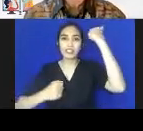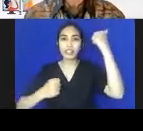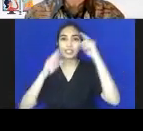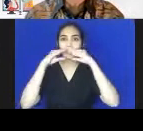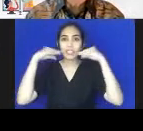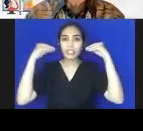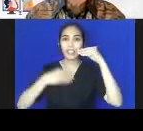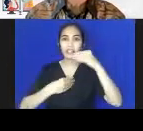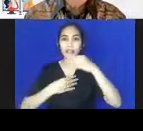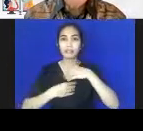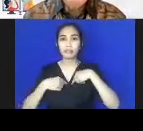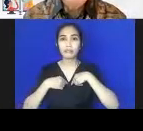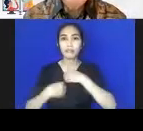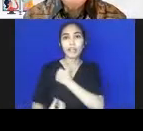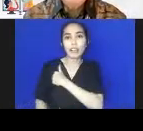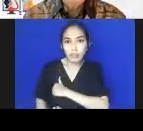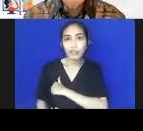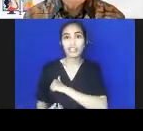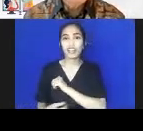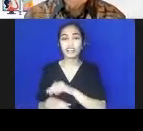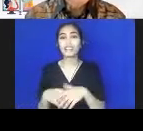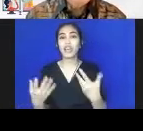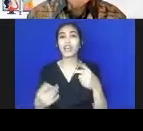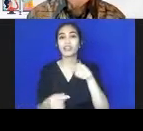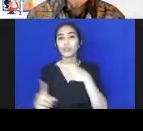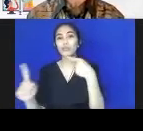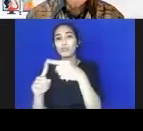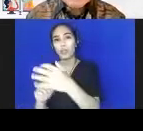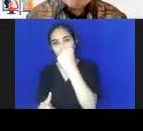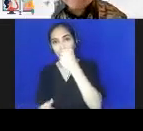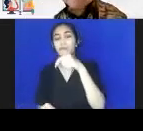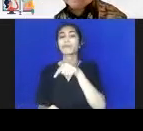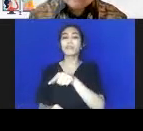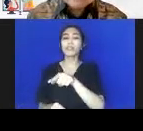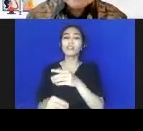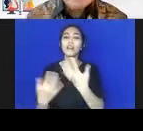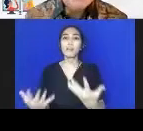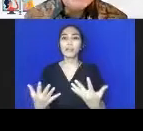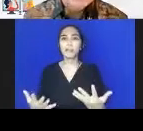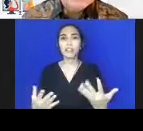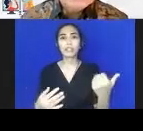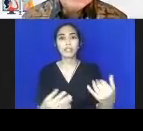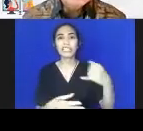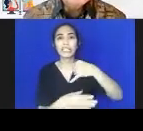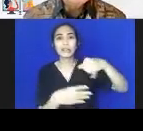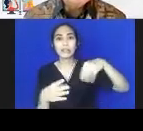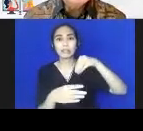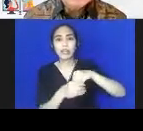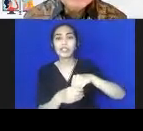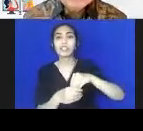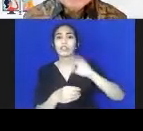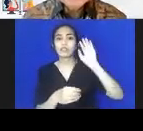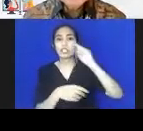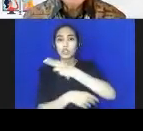tujuan khusus dari pengembangan anak usia dini, holistik integratif ini, sebagai manifestasi dari upaya Indonesia di tingkat